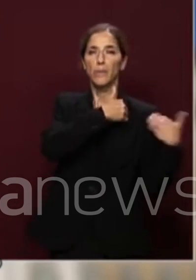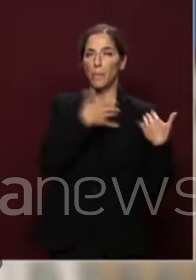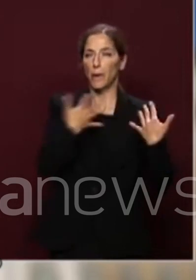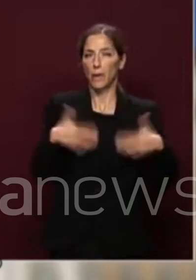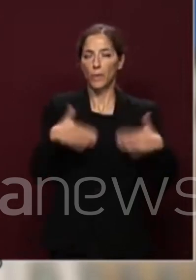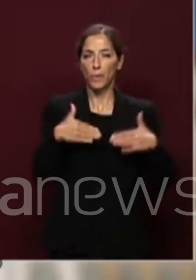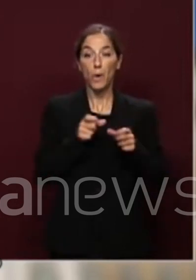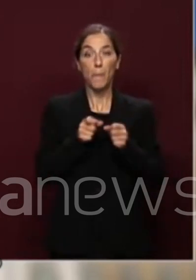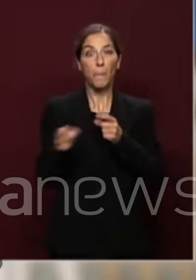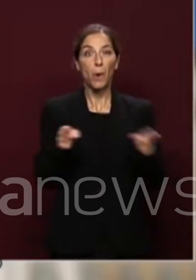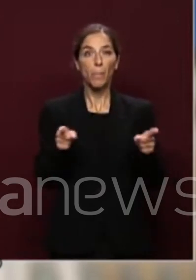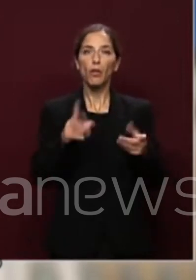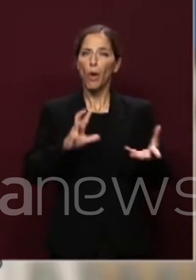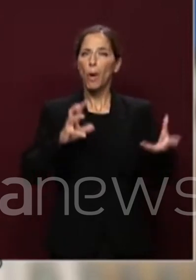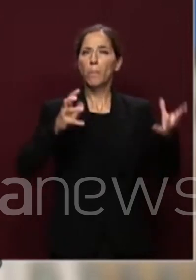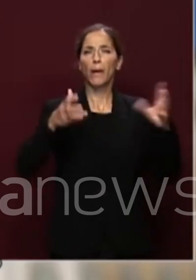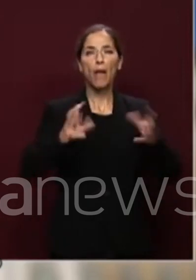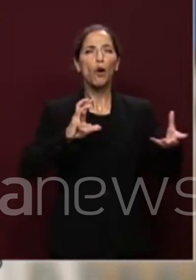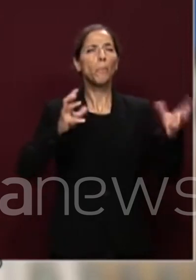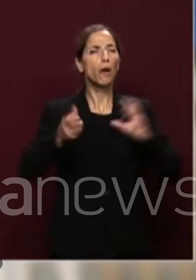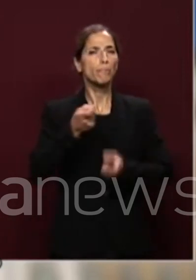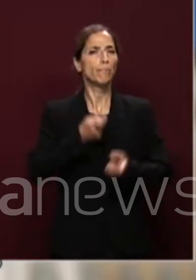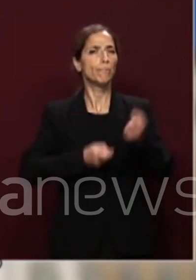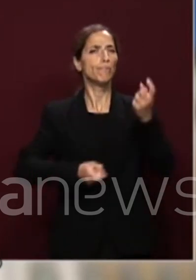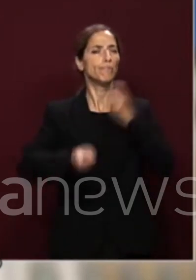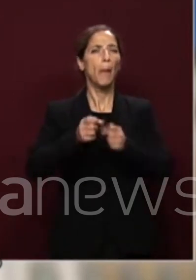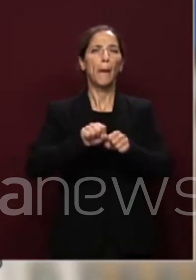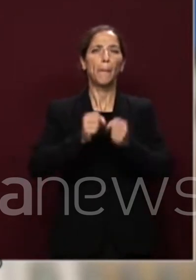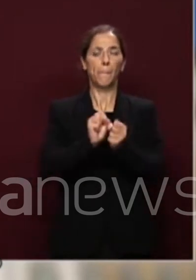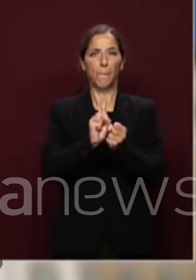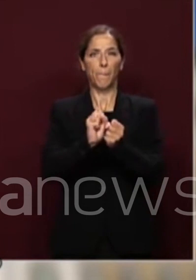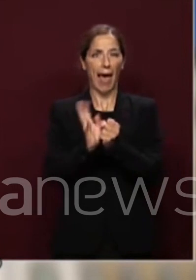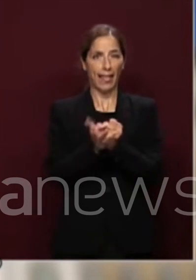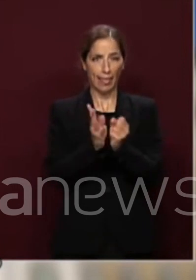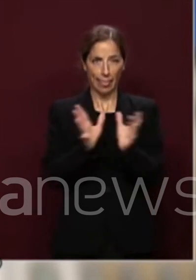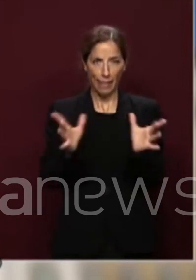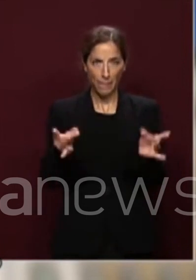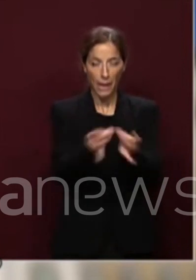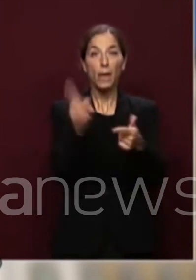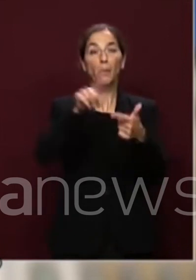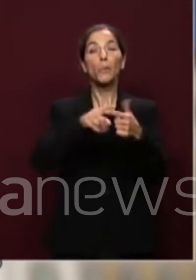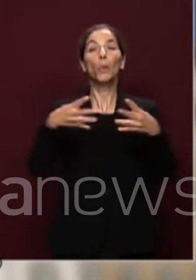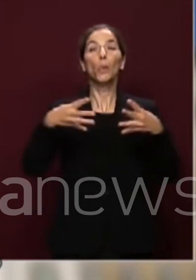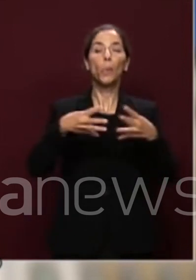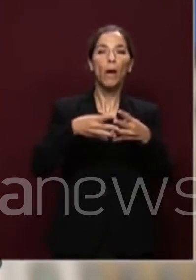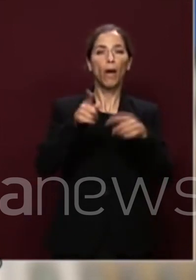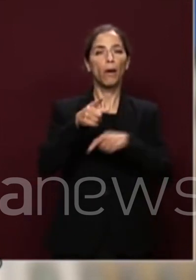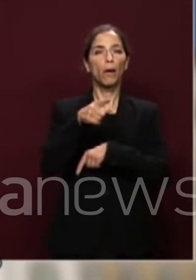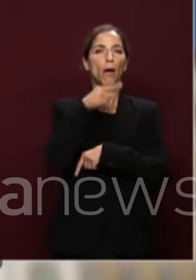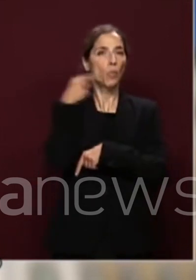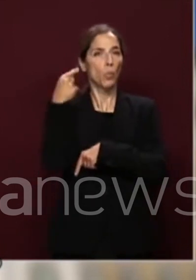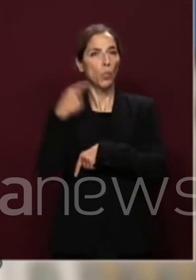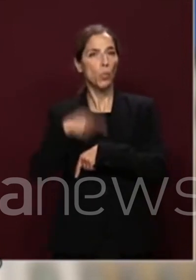reso tale prima della pandemia, poi della guerra scatenata della Russia e della crisi energetica ed economica che stiamo attraversando.